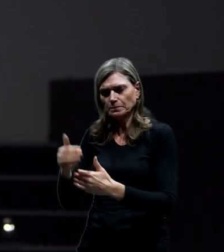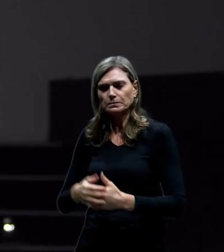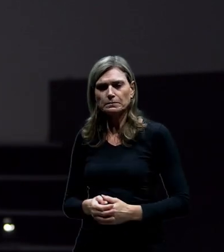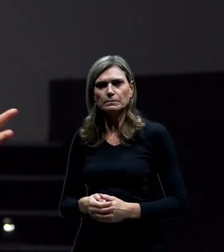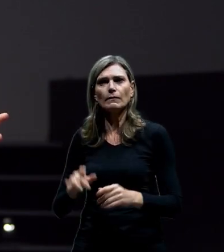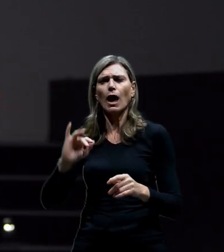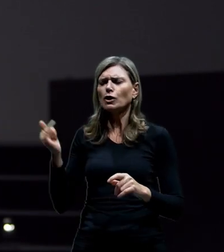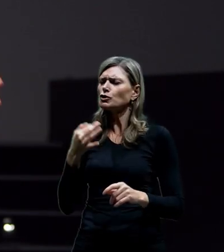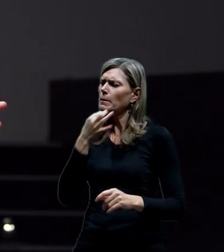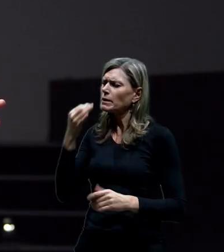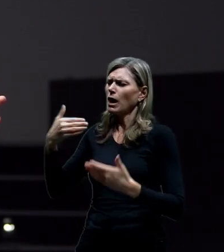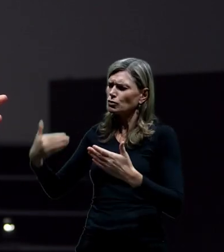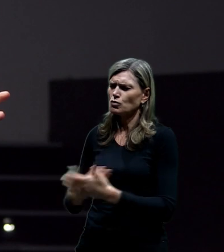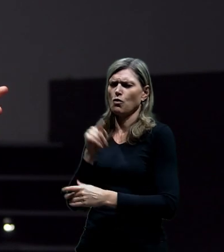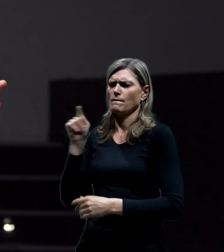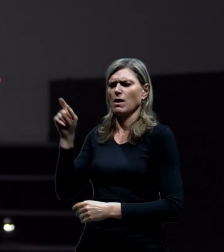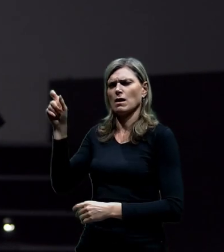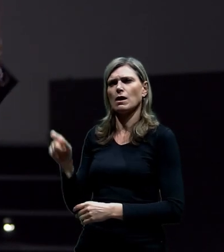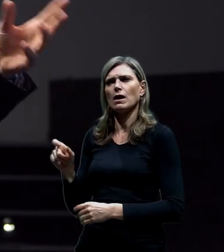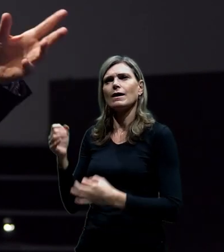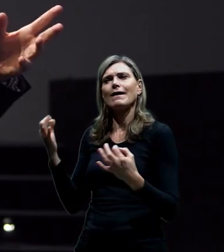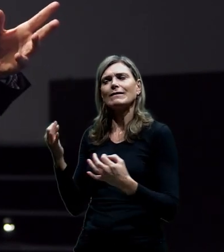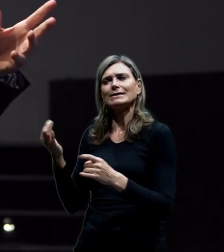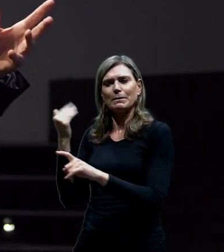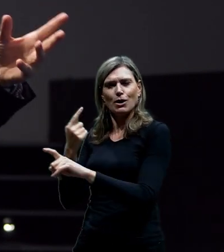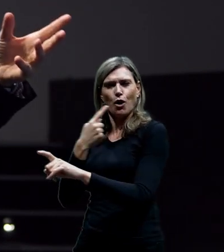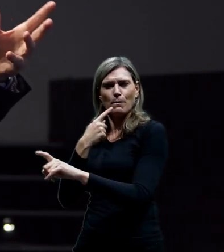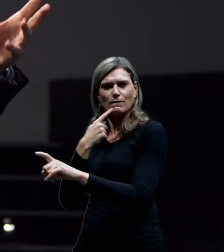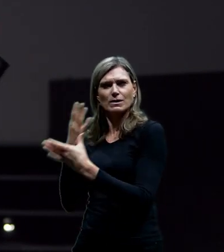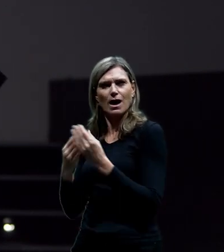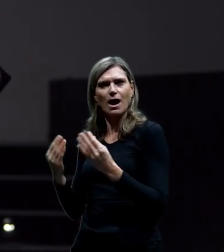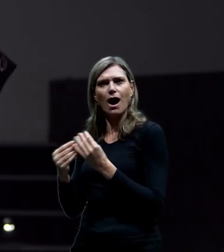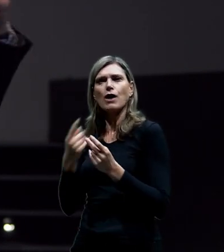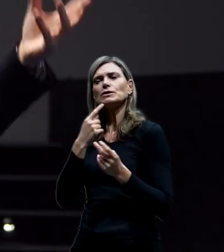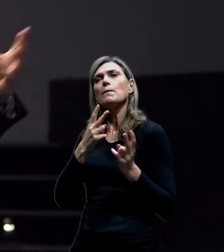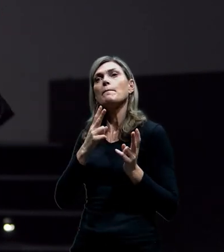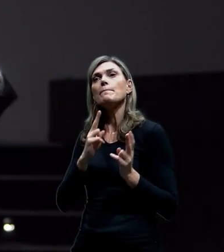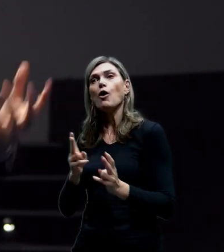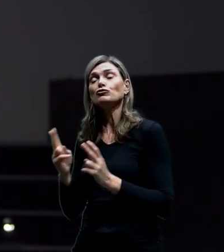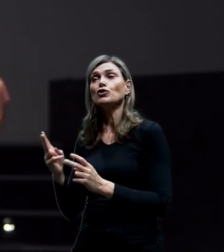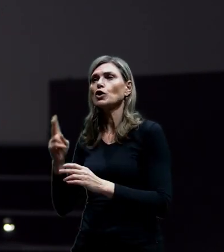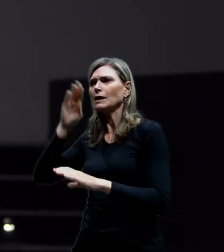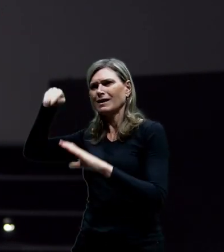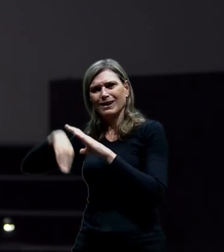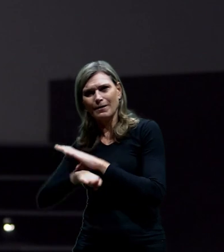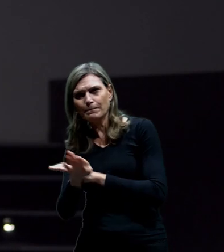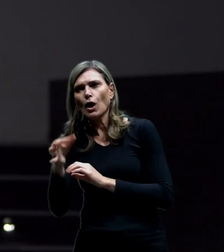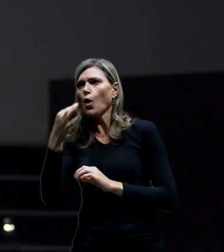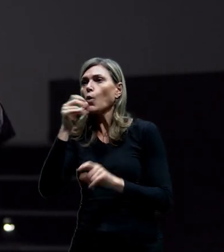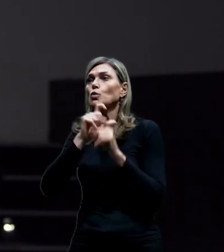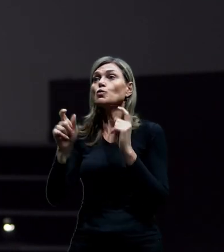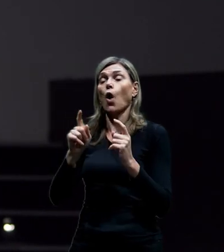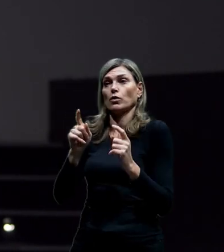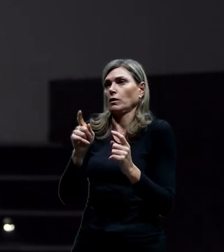Já se ještě zeptám, ale teda na to, co bylo zmíněno, že ta varianta nebo to zahloubení nelze dělat za provozu, že